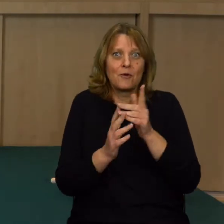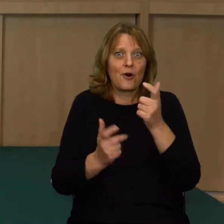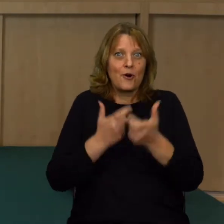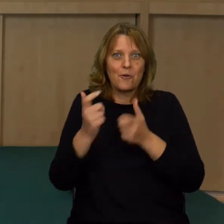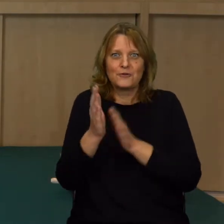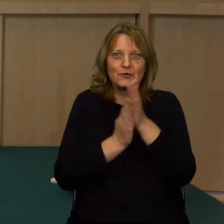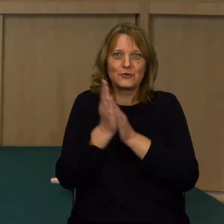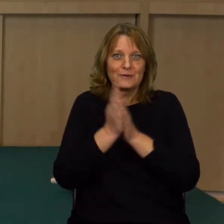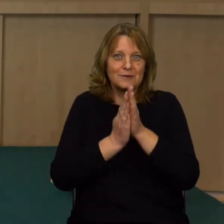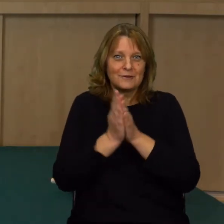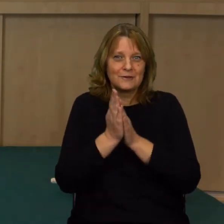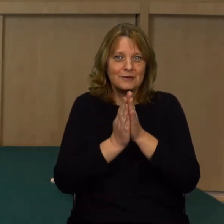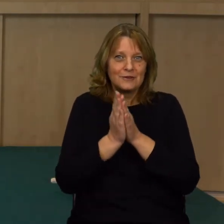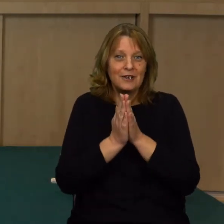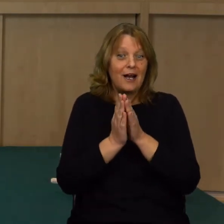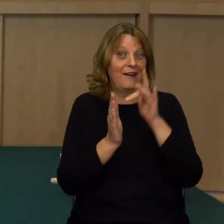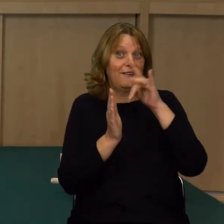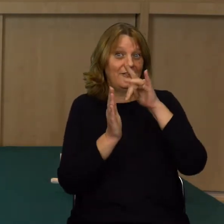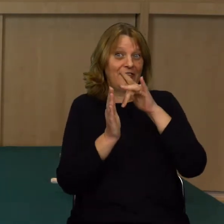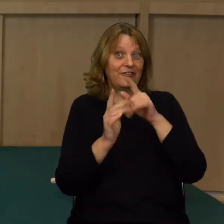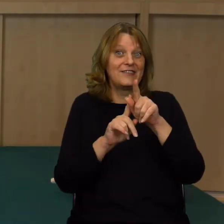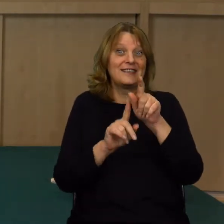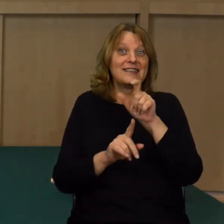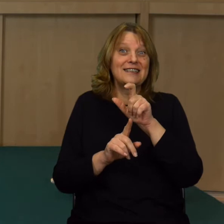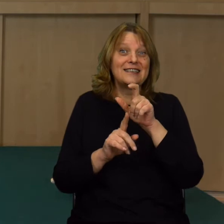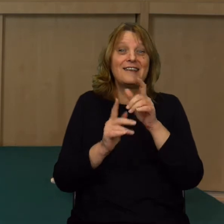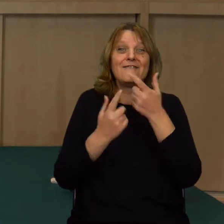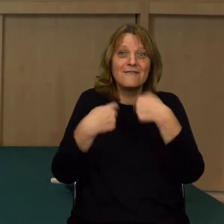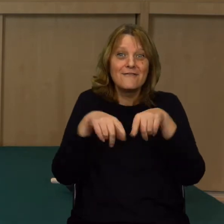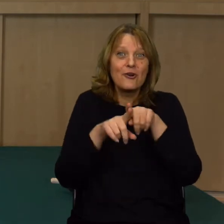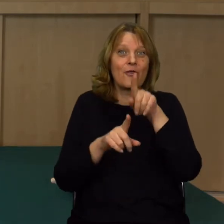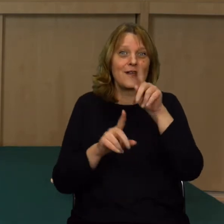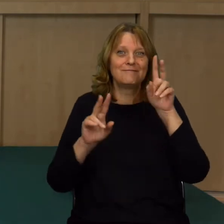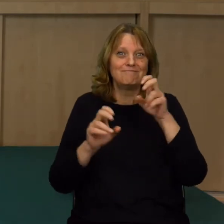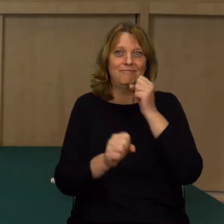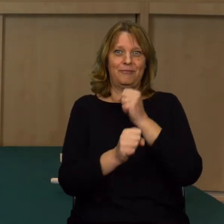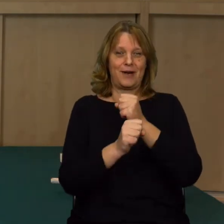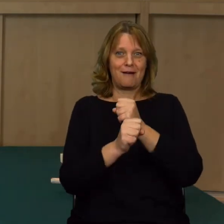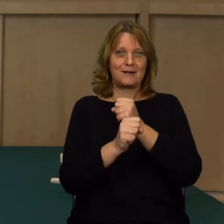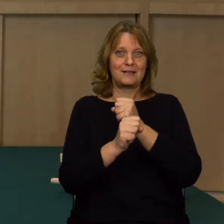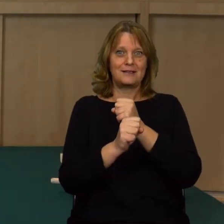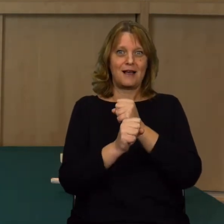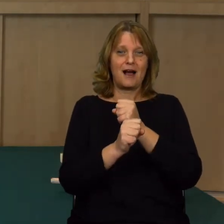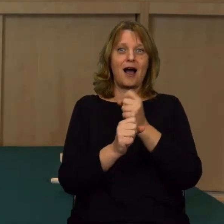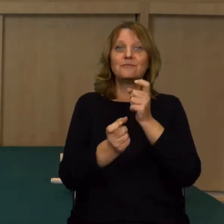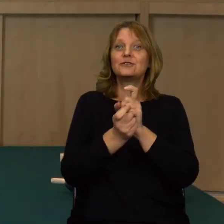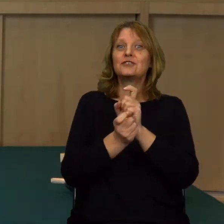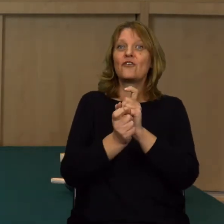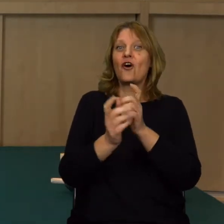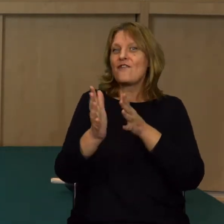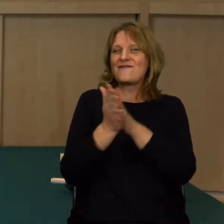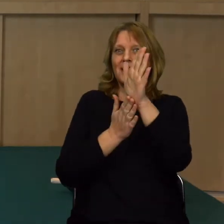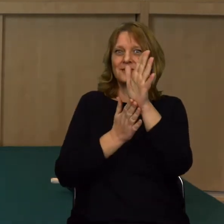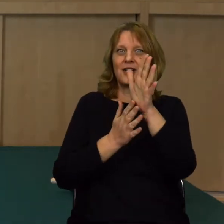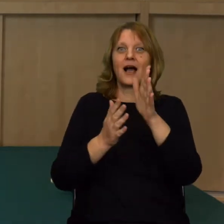pocieraliście ręka o rękę. I moi drodzy, tym samym wykonywaliście też pracę przeciwko sile tarcia.